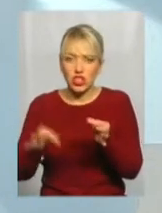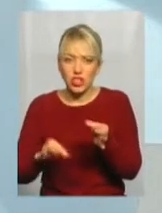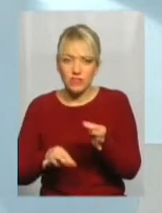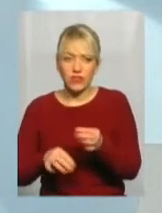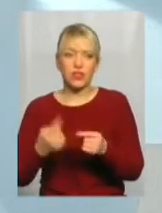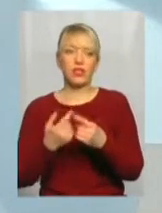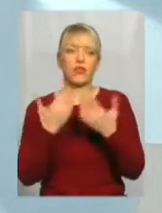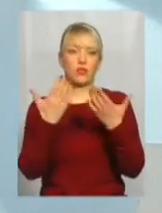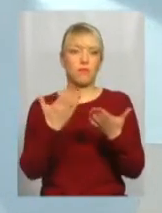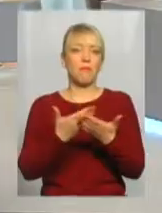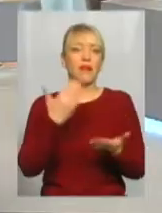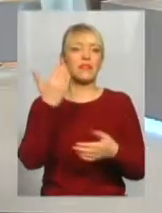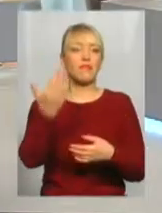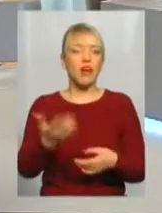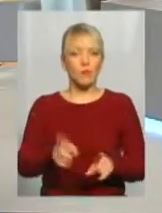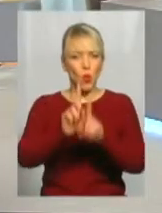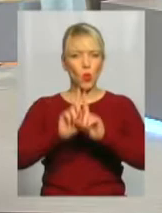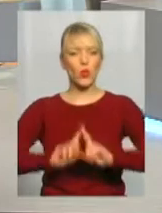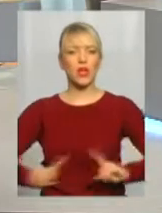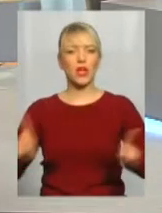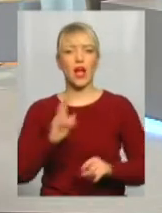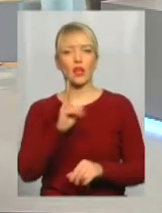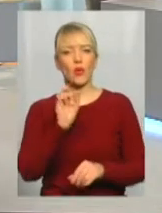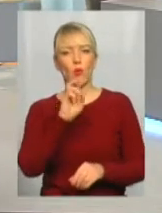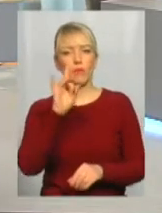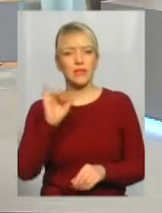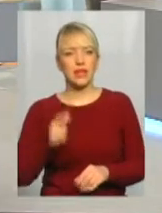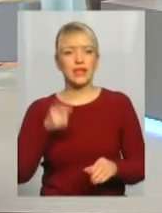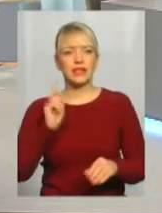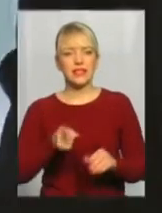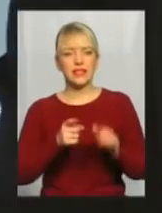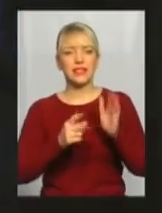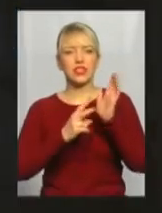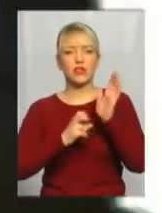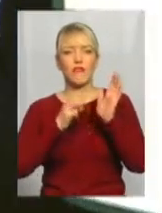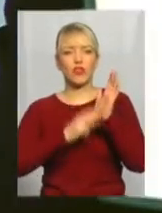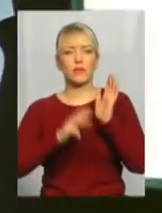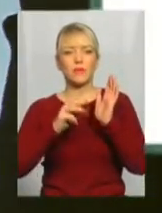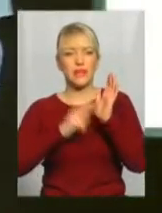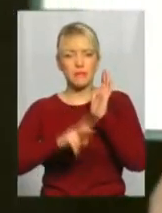теж унікальний кобзар. Кобзар 1861 року